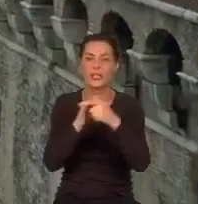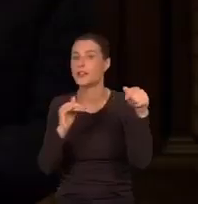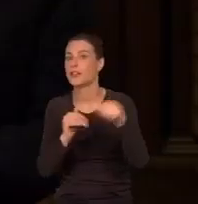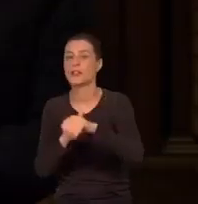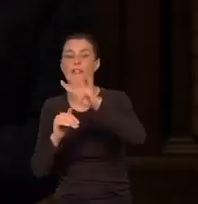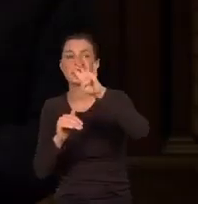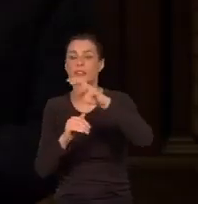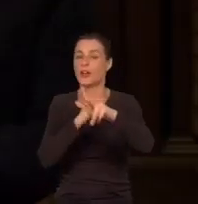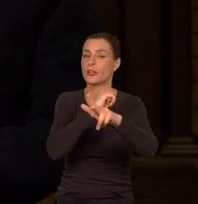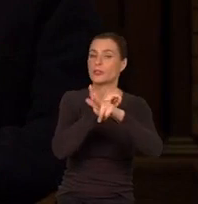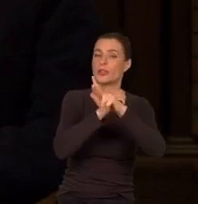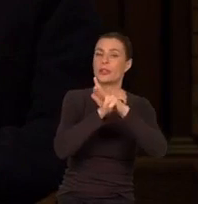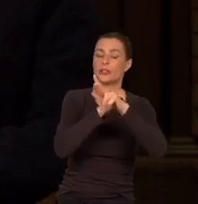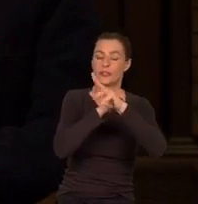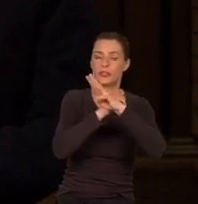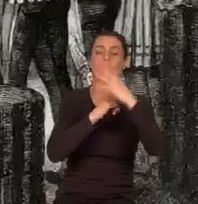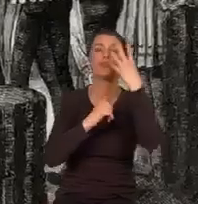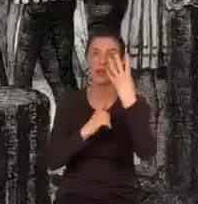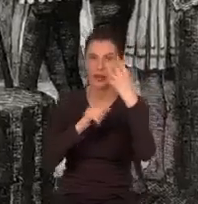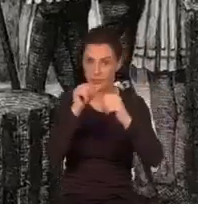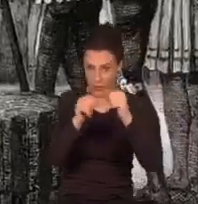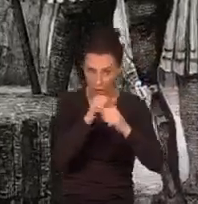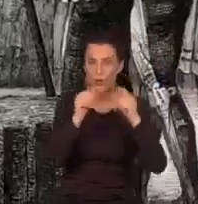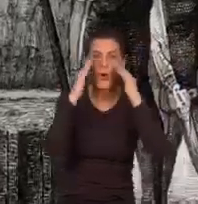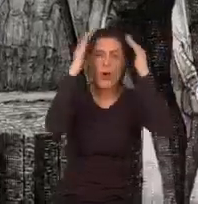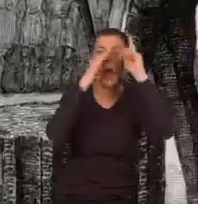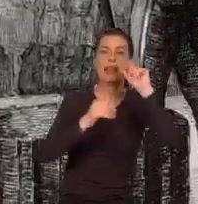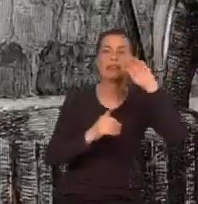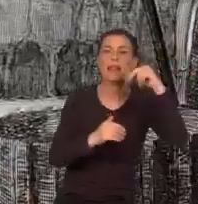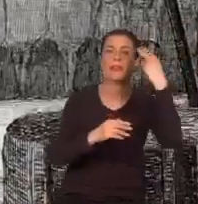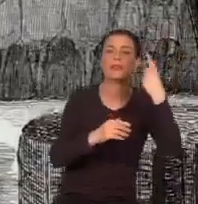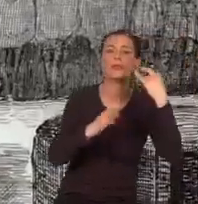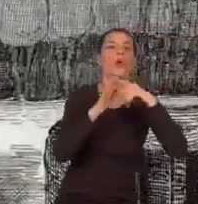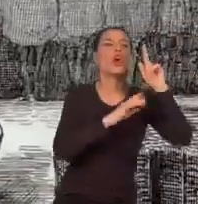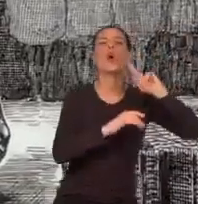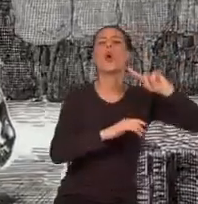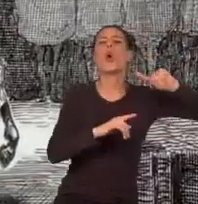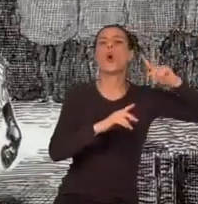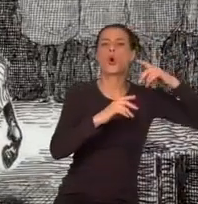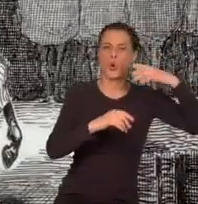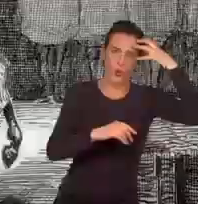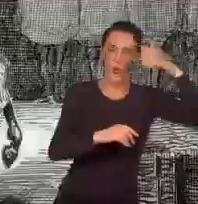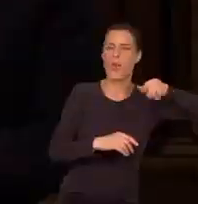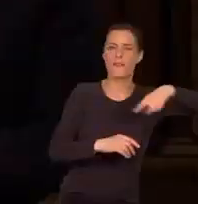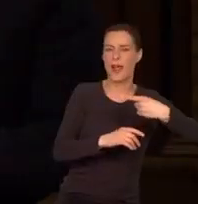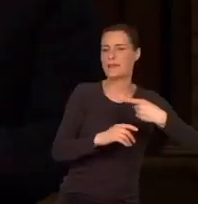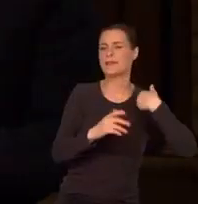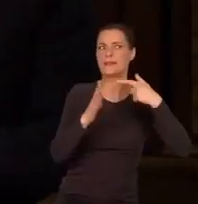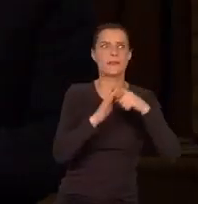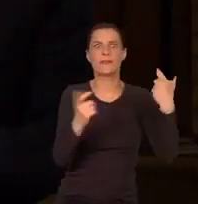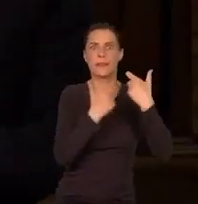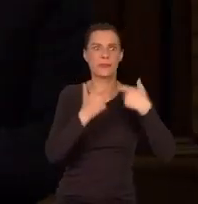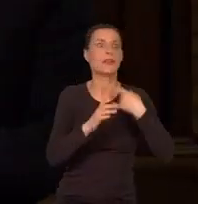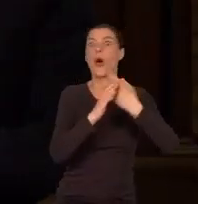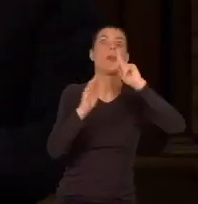W 1494 roku gdy Aleksandrowi VI zagrażał król Francji Karol VIII i papież przeszedł